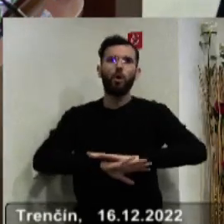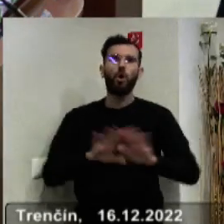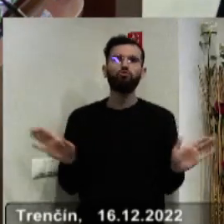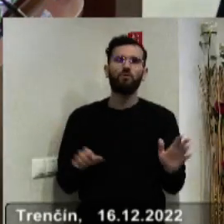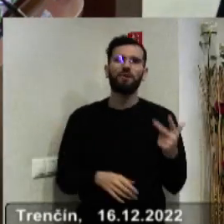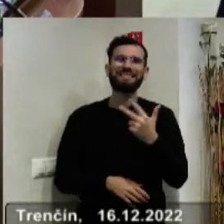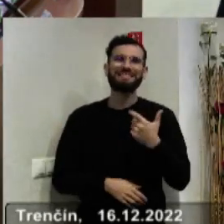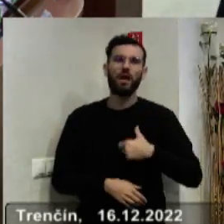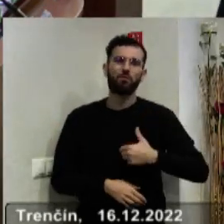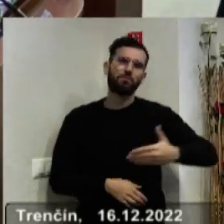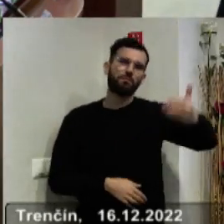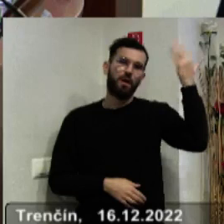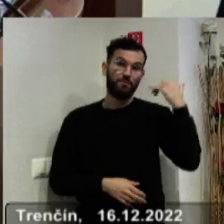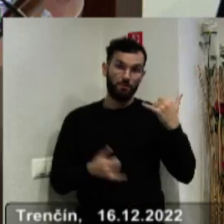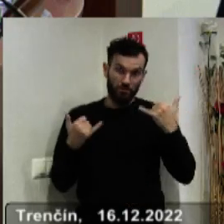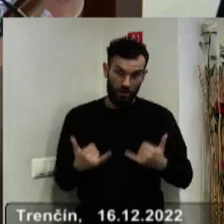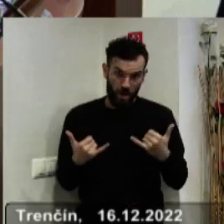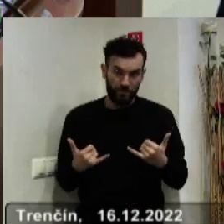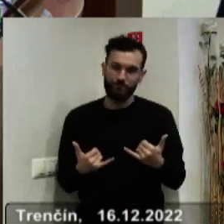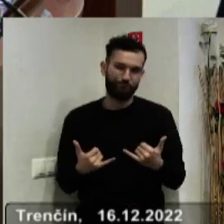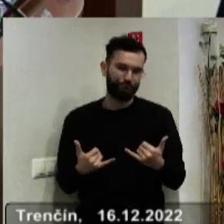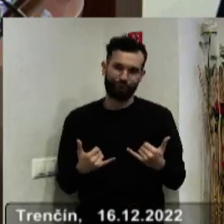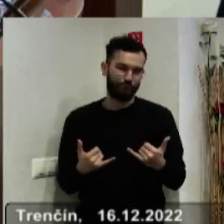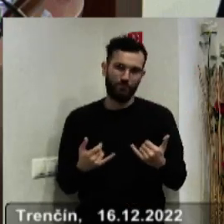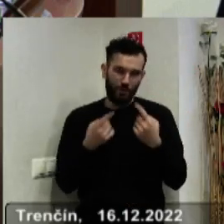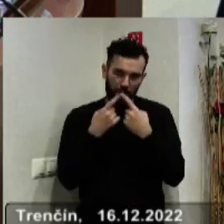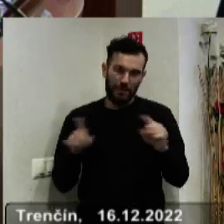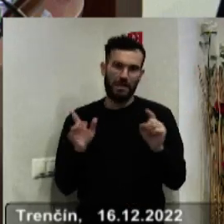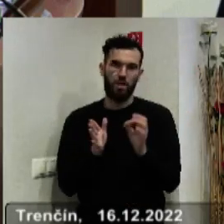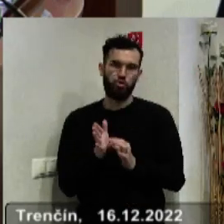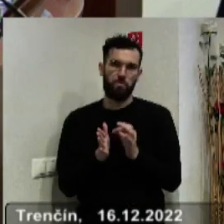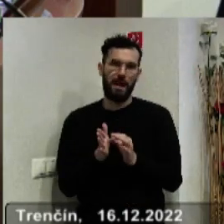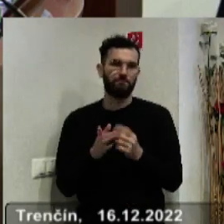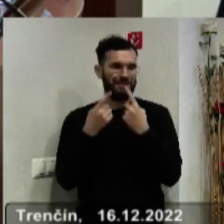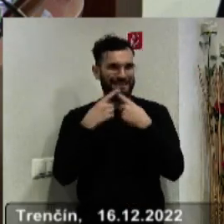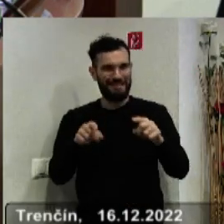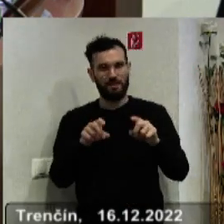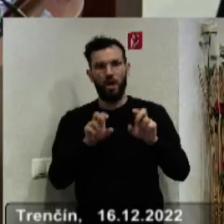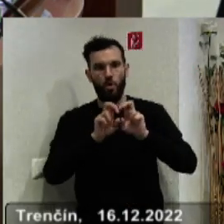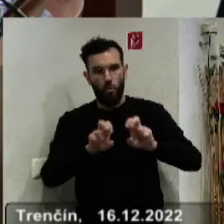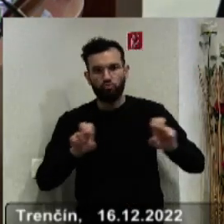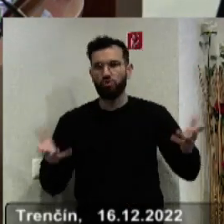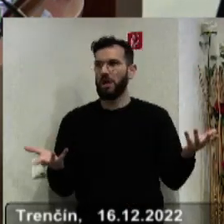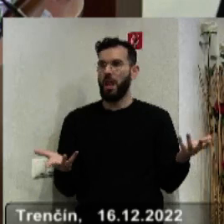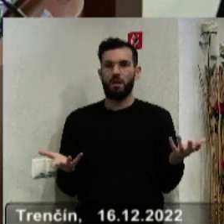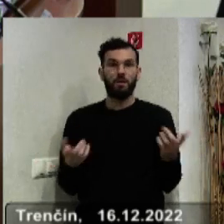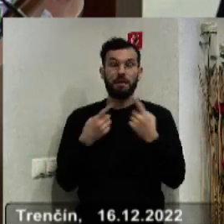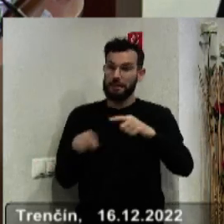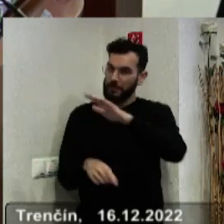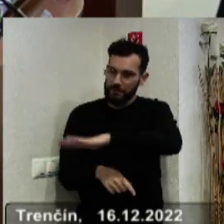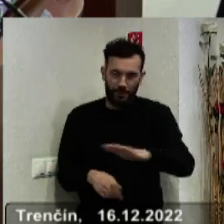rokmi. Dnes toto neexistuje. Sme inde my, sú inde učiteľia a sú úplne inde